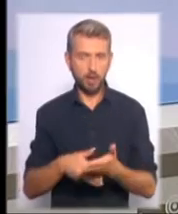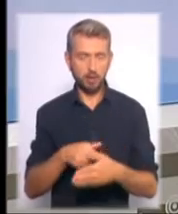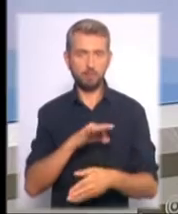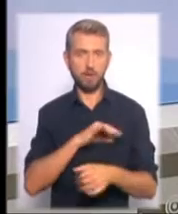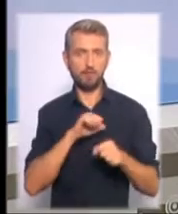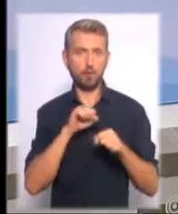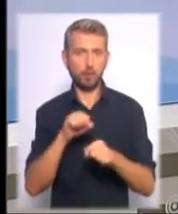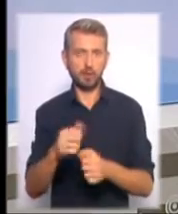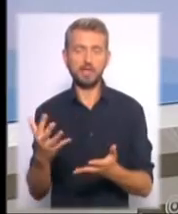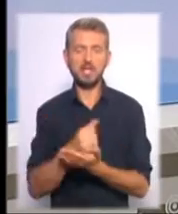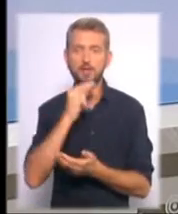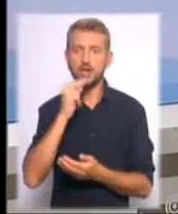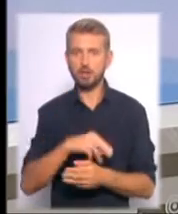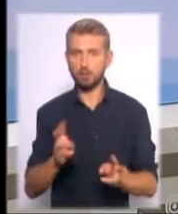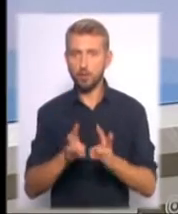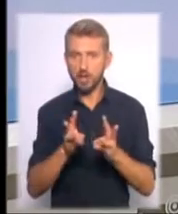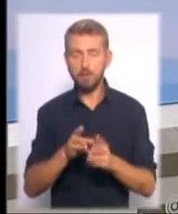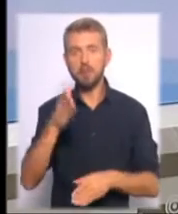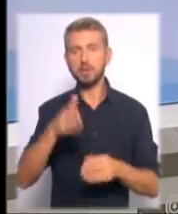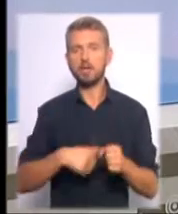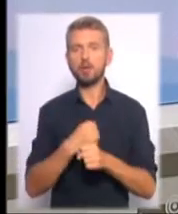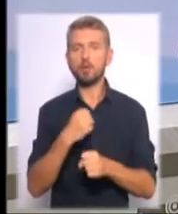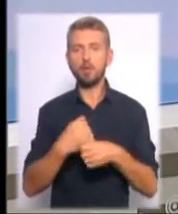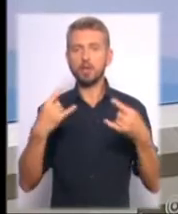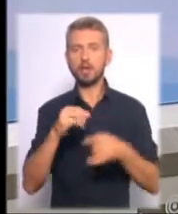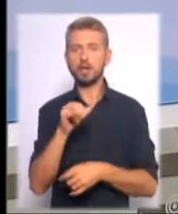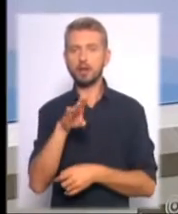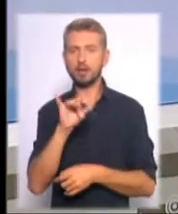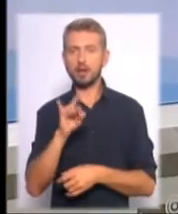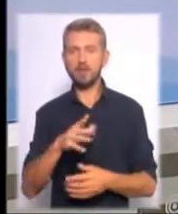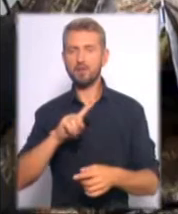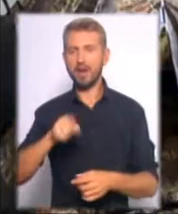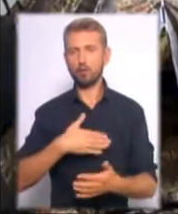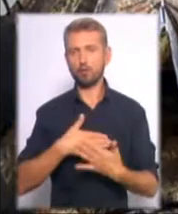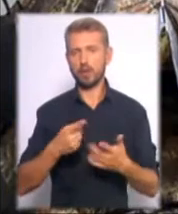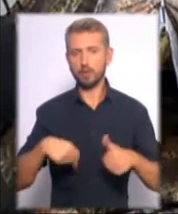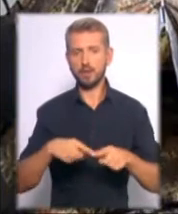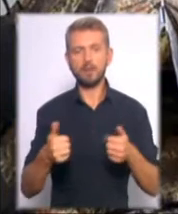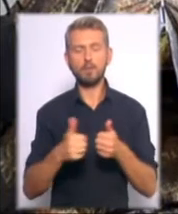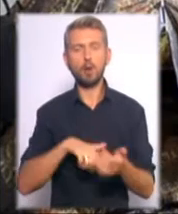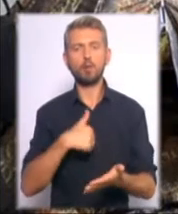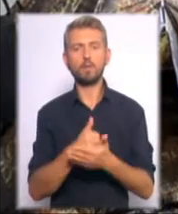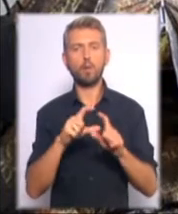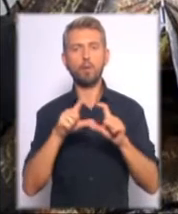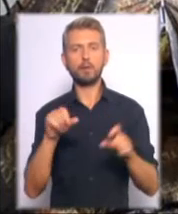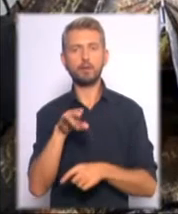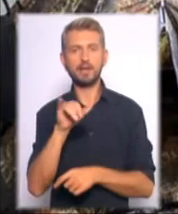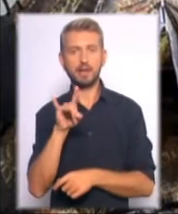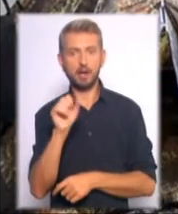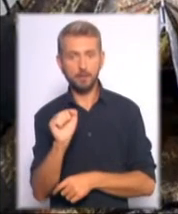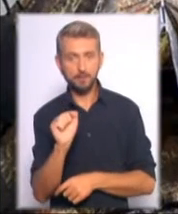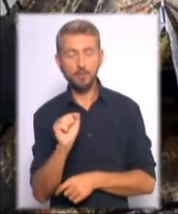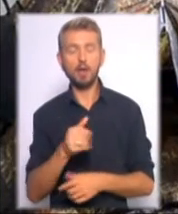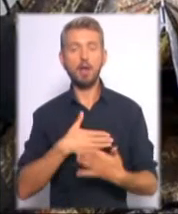винних у пожежі. І припинити роботу телеканалу «Інтер» вимагають громадські організації. Біля головного офісу «Інтера» по вулиці Дмитрівській